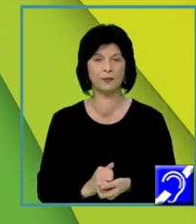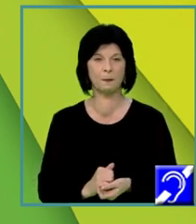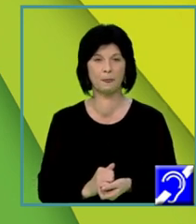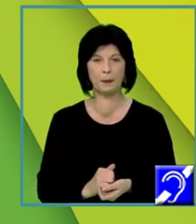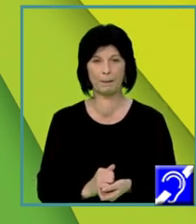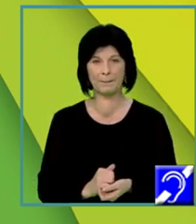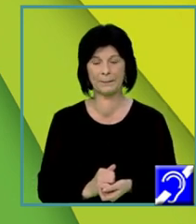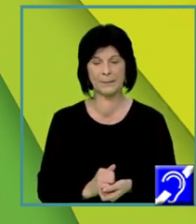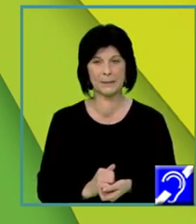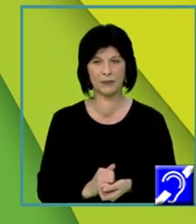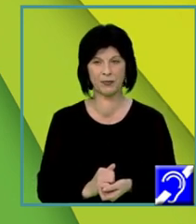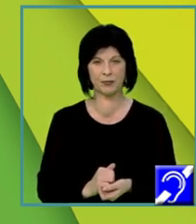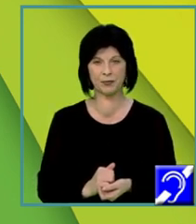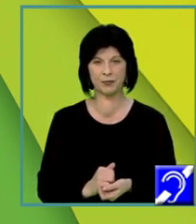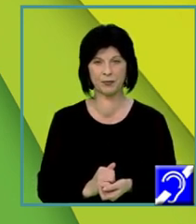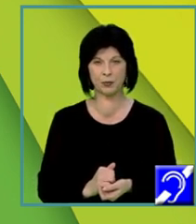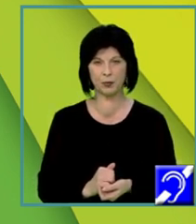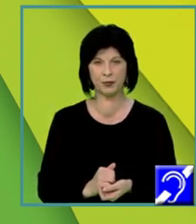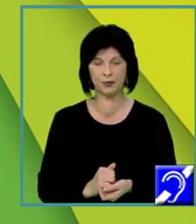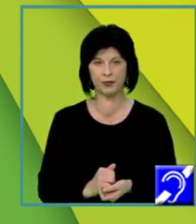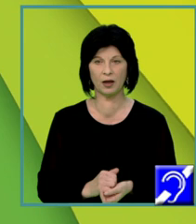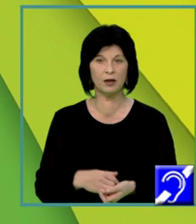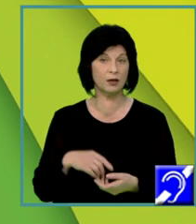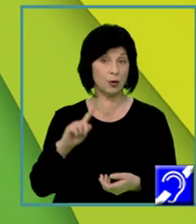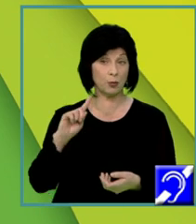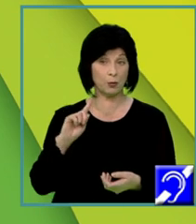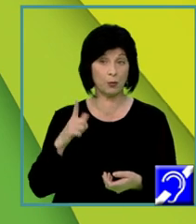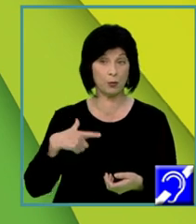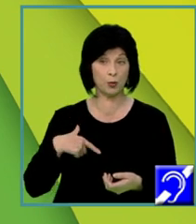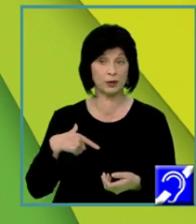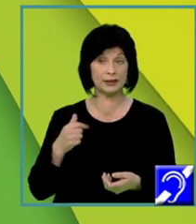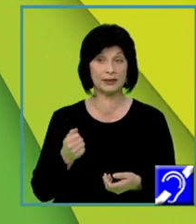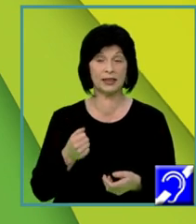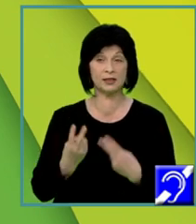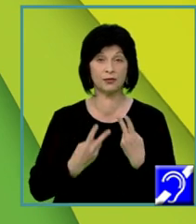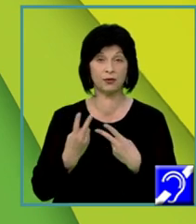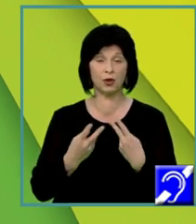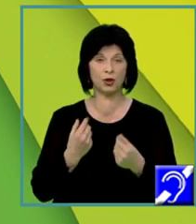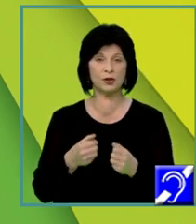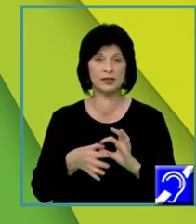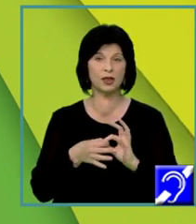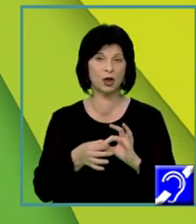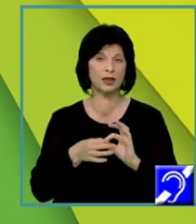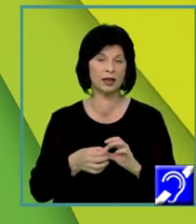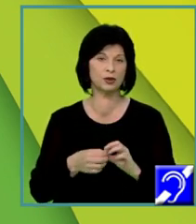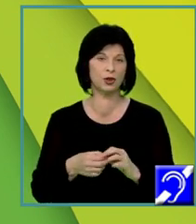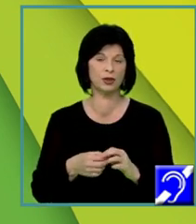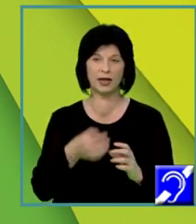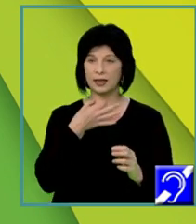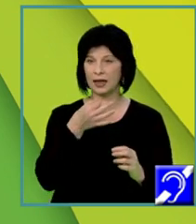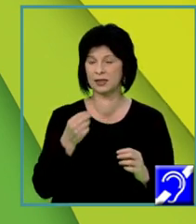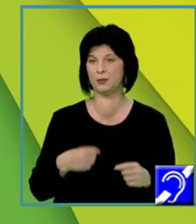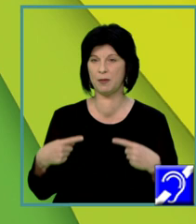disjunctivi. Există, de asemenea, sau puteți folosi, conectori care exprimă opoziția, din contră, totuși, deși.